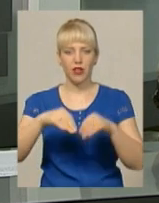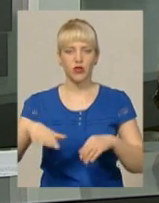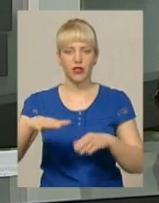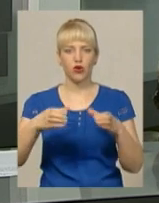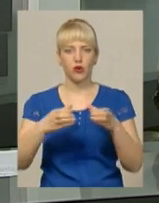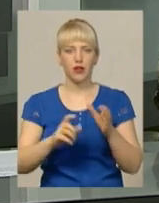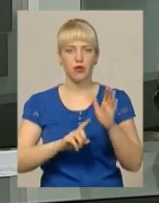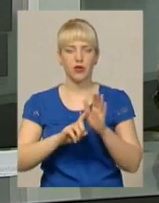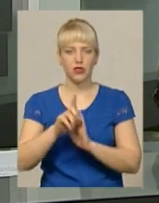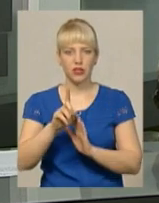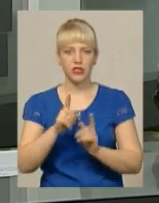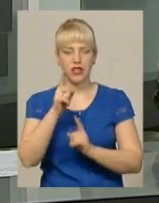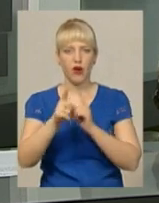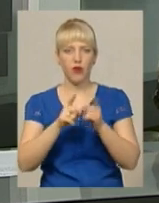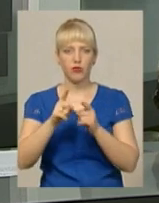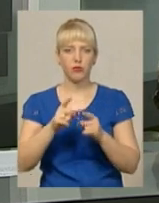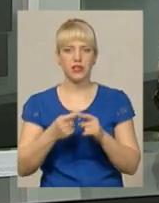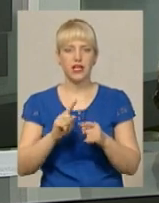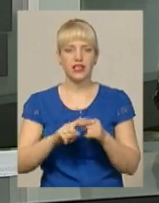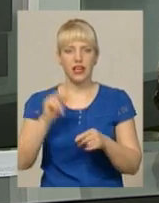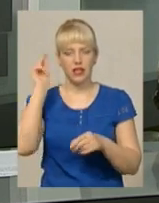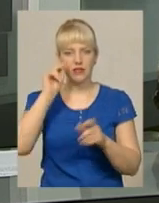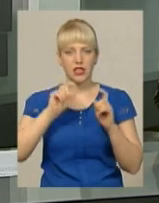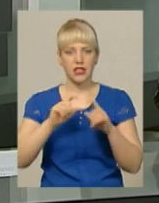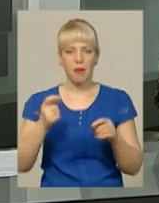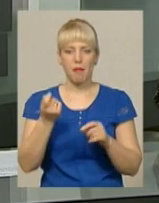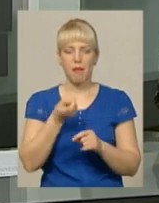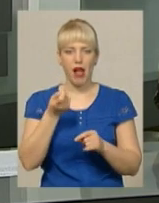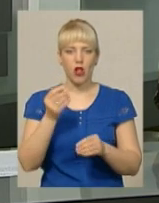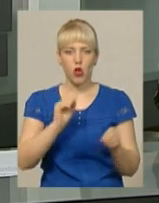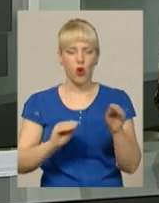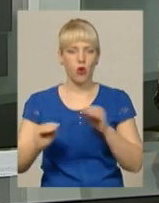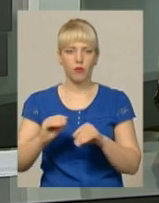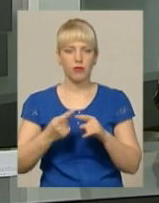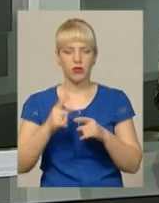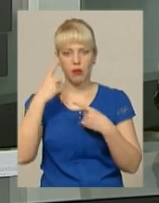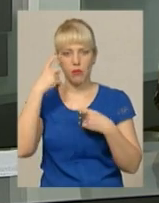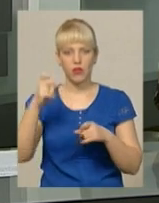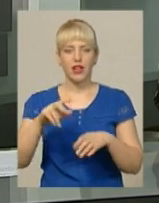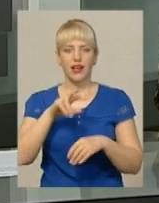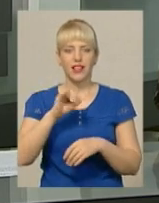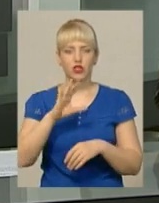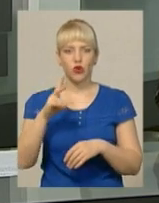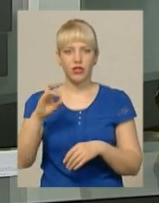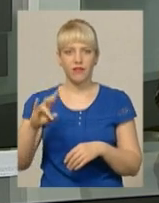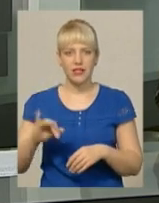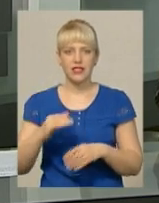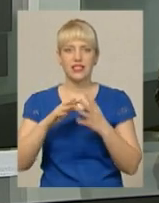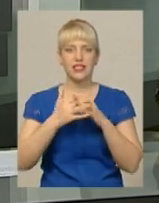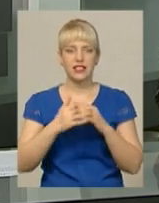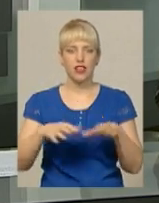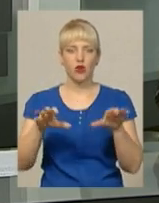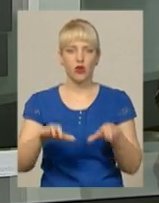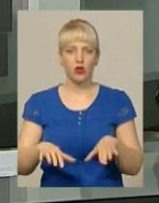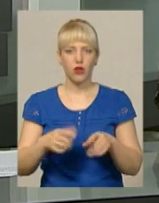стартувала оптимізація. Бо ці навчальні заклади малокомплектні. Про це нам повідомив Лісогрінівецький сільський голова Віталій Гратюк.